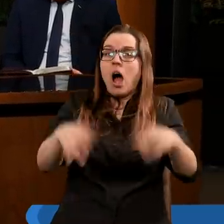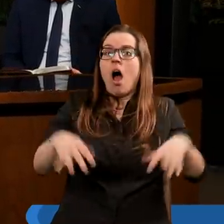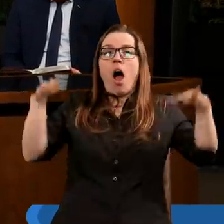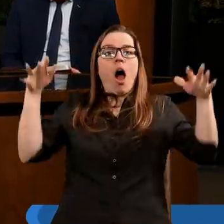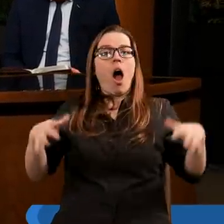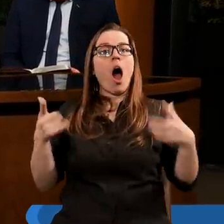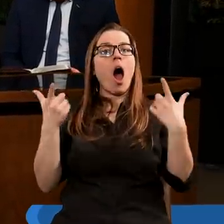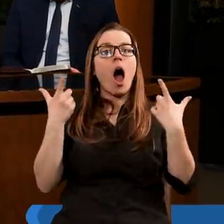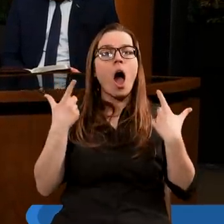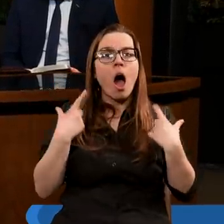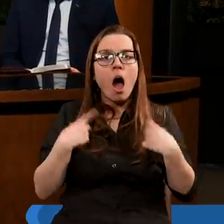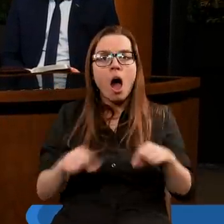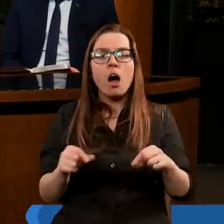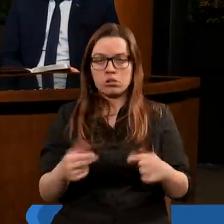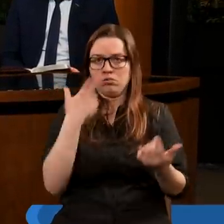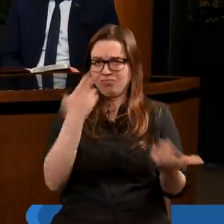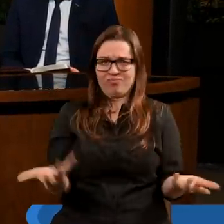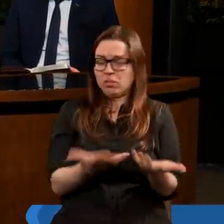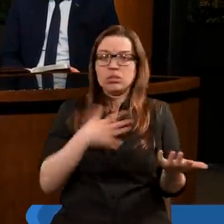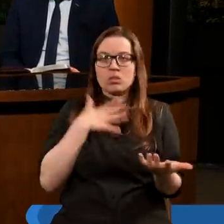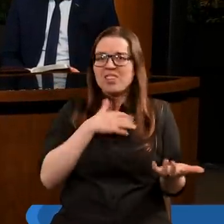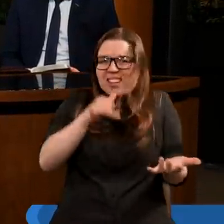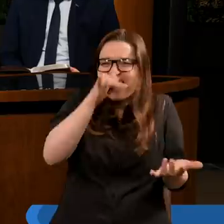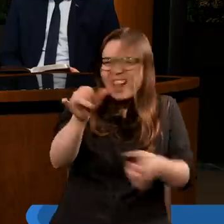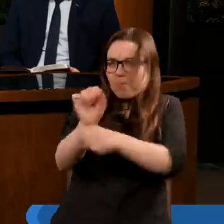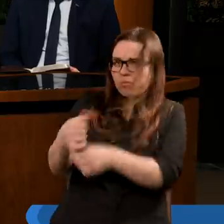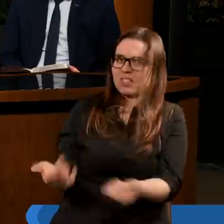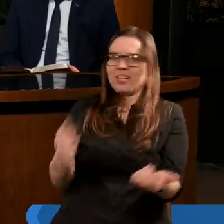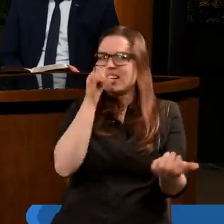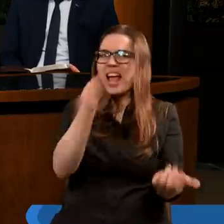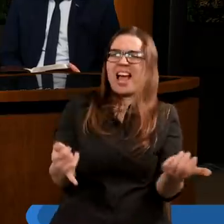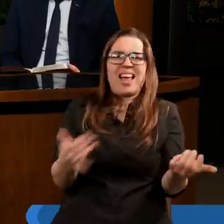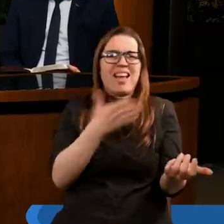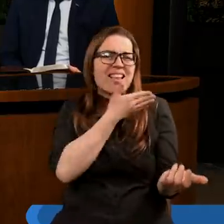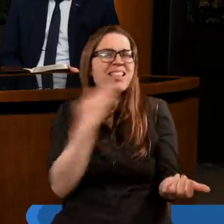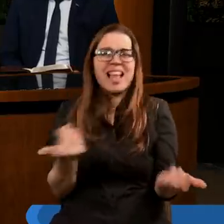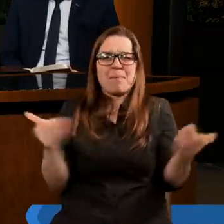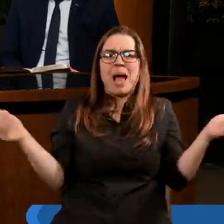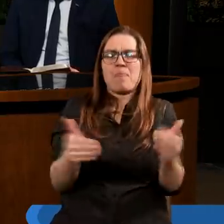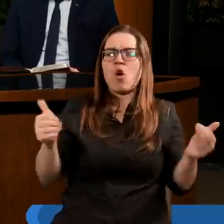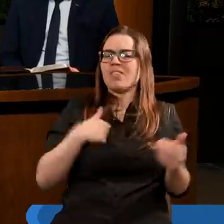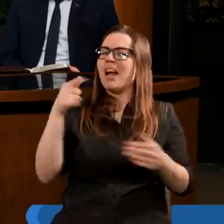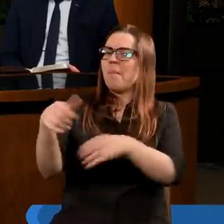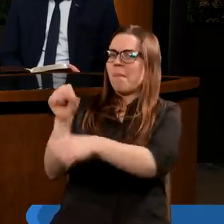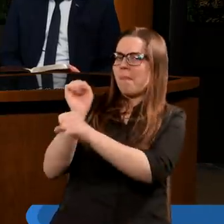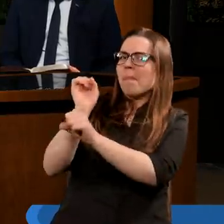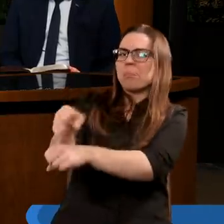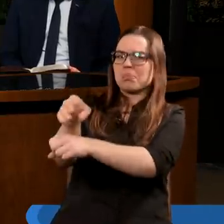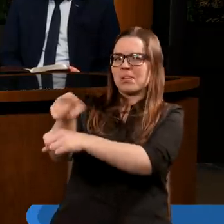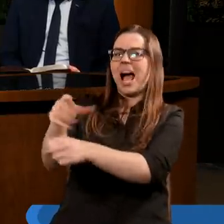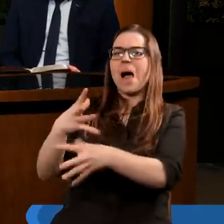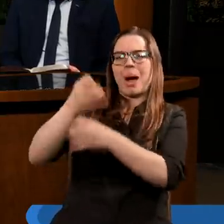powiedzą no nie, nie do pokonania. Nie ma takiej możliwości, żeby ten Babylon kiedykolwiek